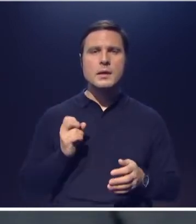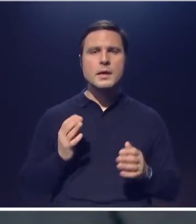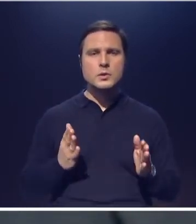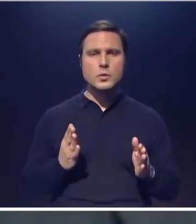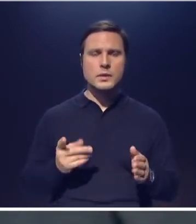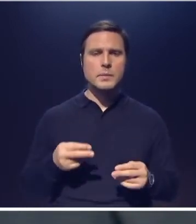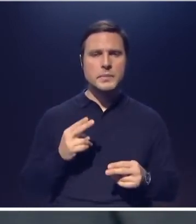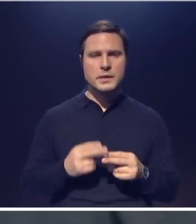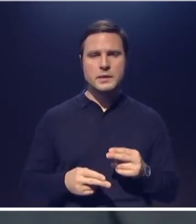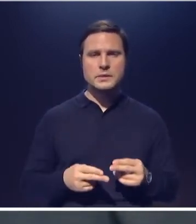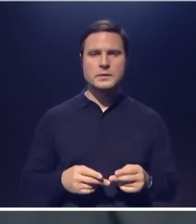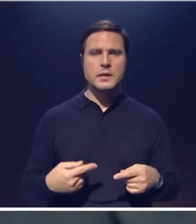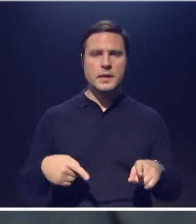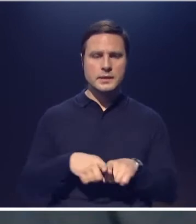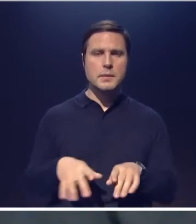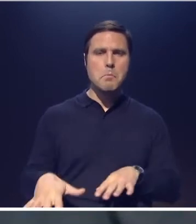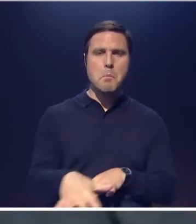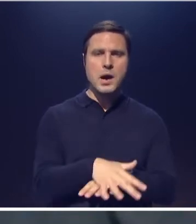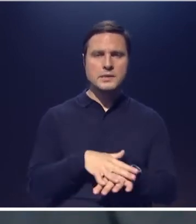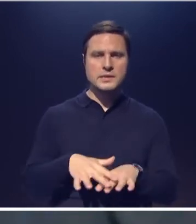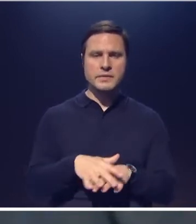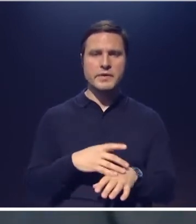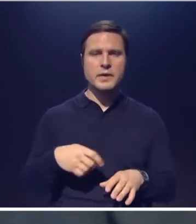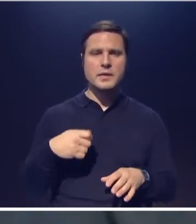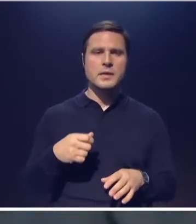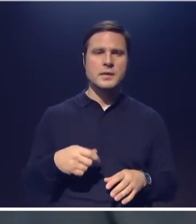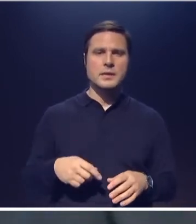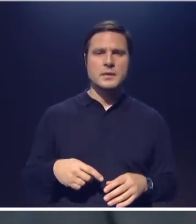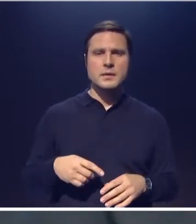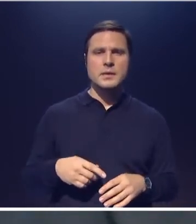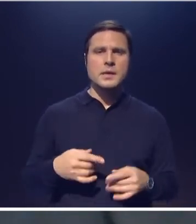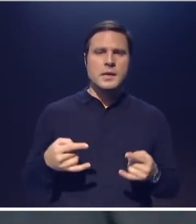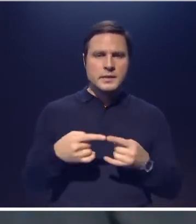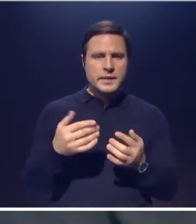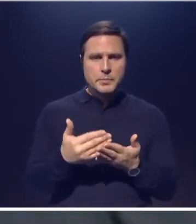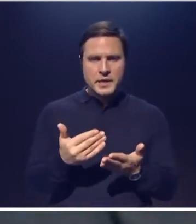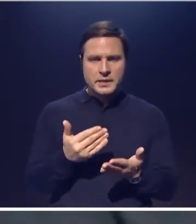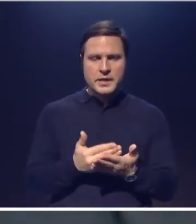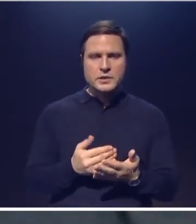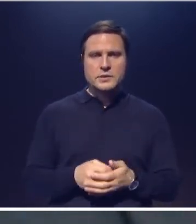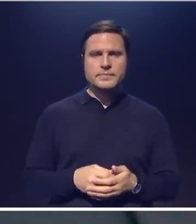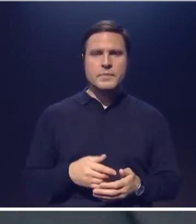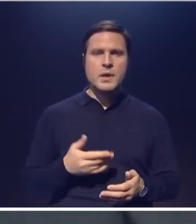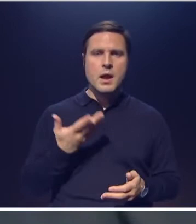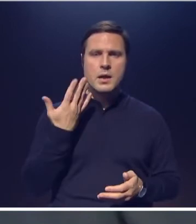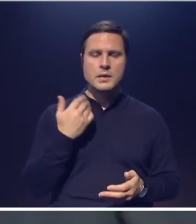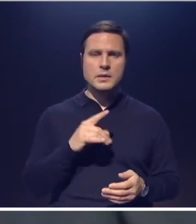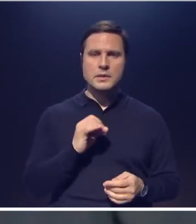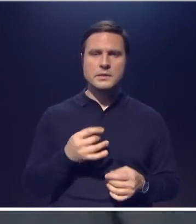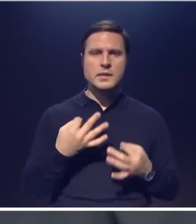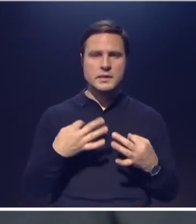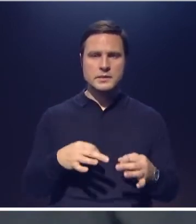прекратится вот это массовое телевещание оккультных телепередач, да, как только из разряда